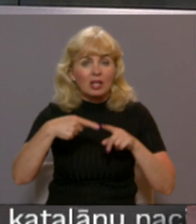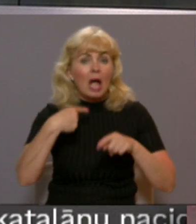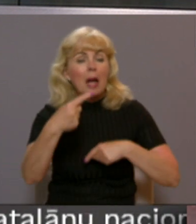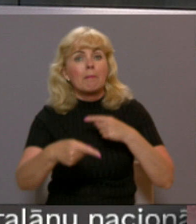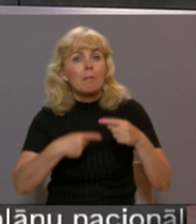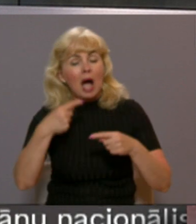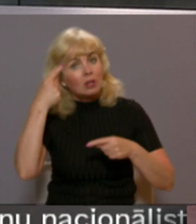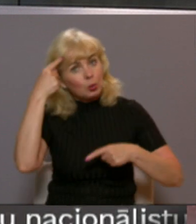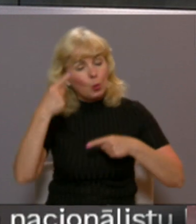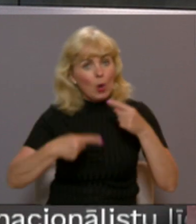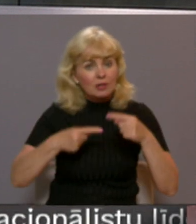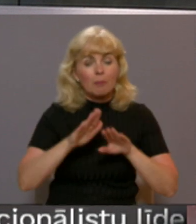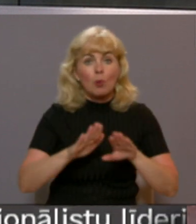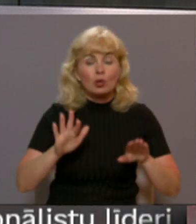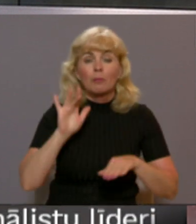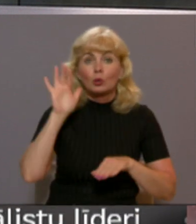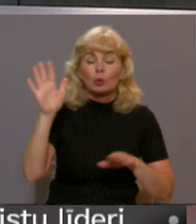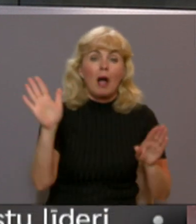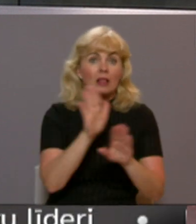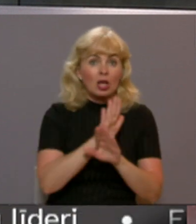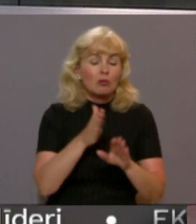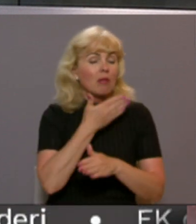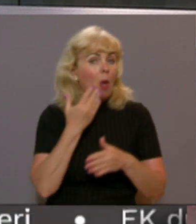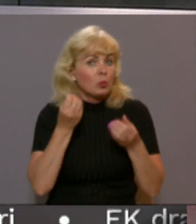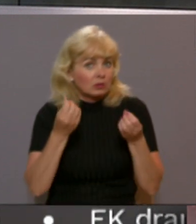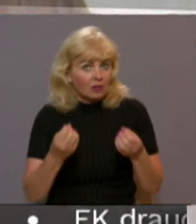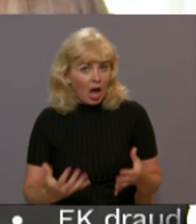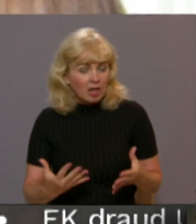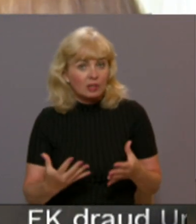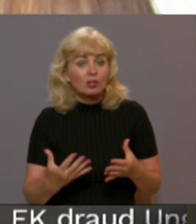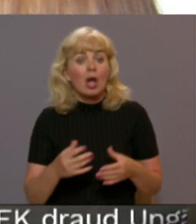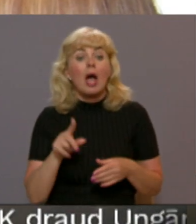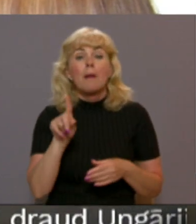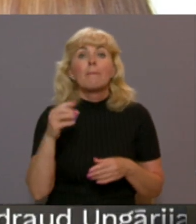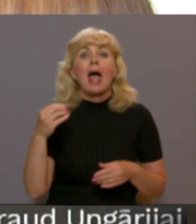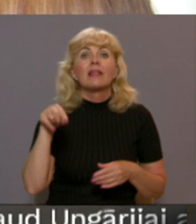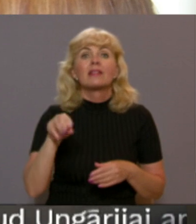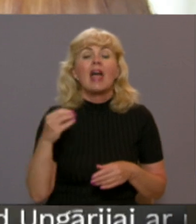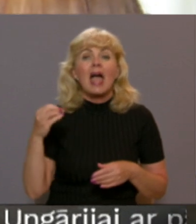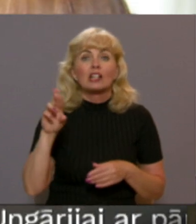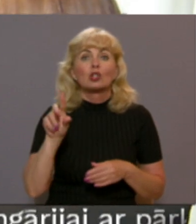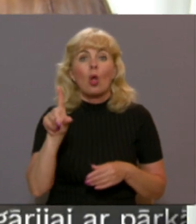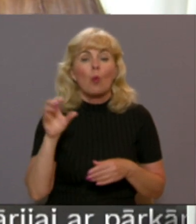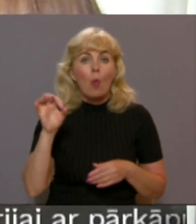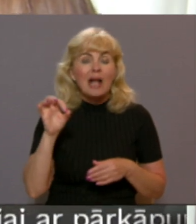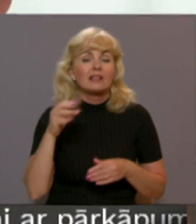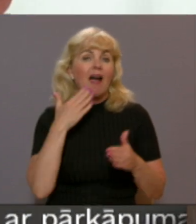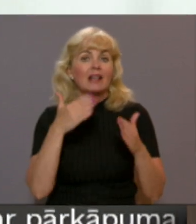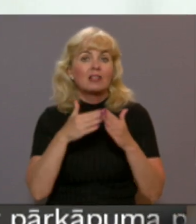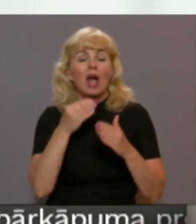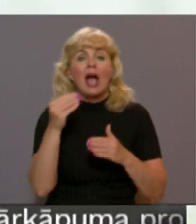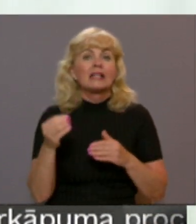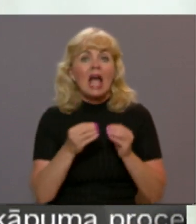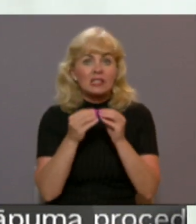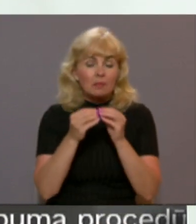domastarpības, un tādēļ muzeja turpmākais liktenis ir neskaidrs. Pēteris Lots reizeknē vairāku desmitu gadu garumā